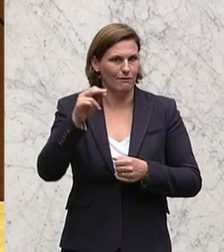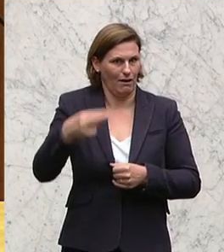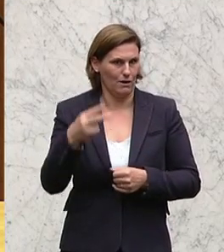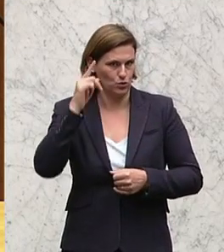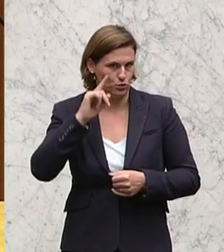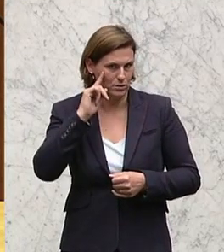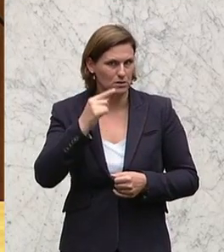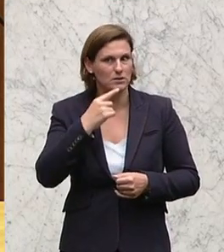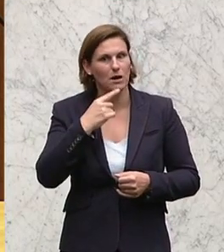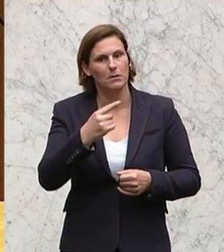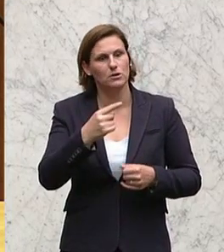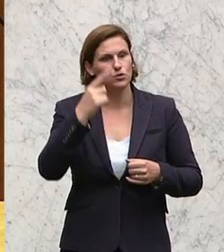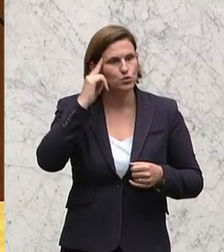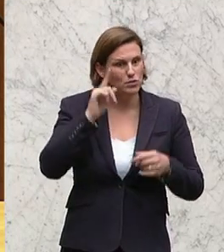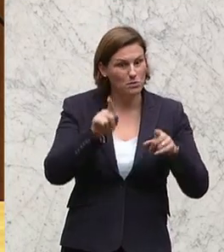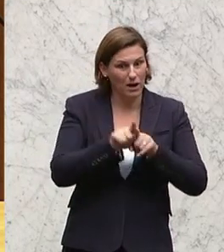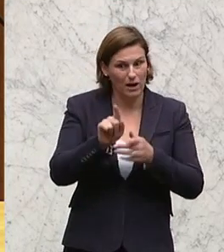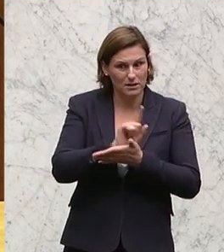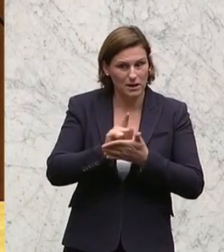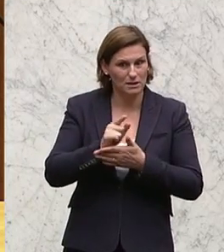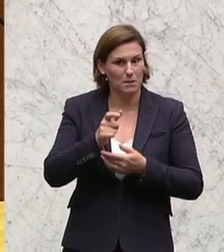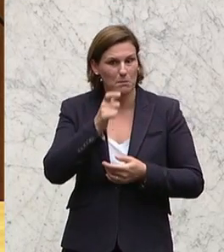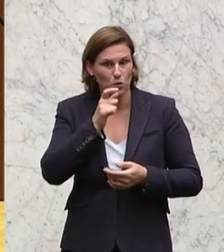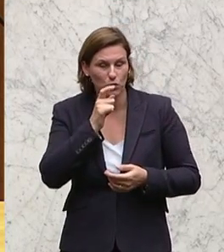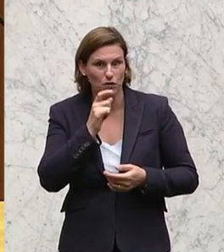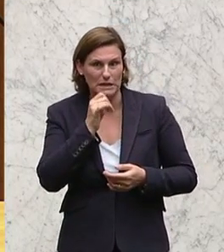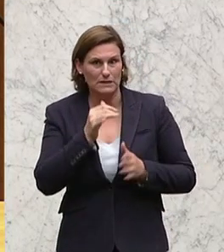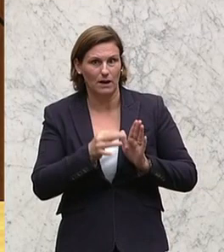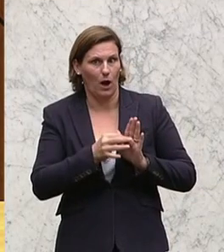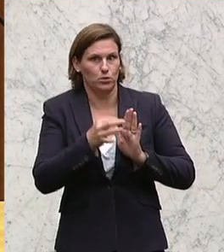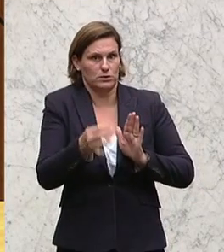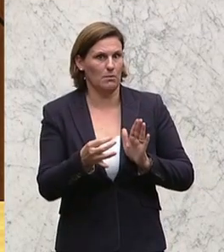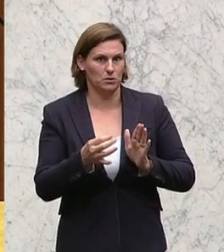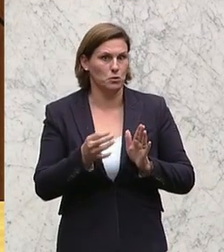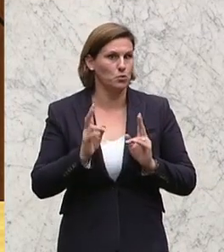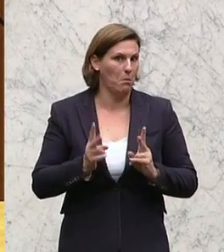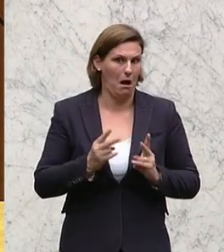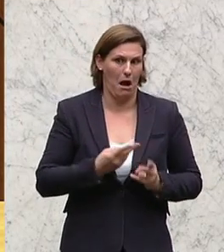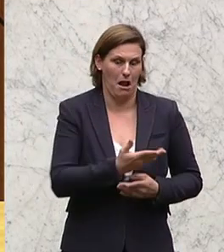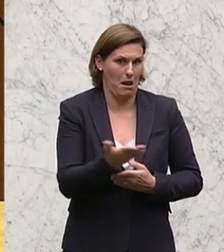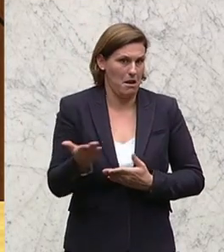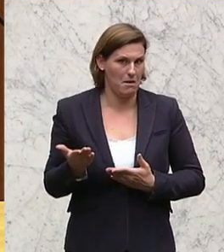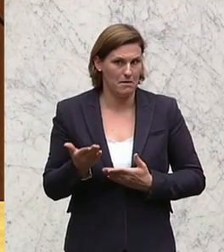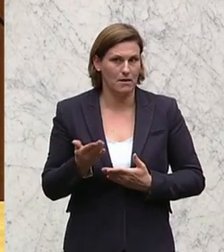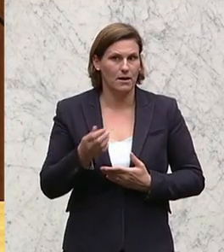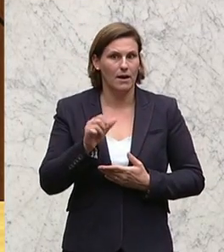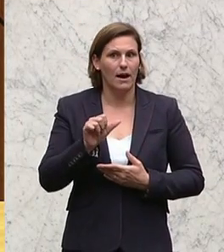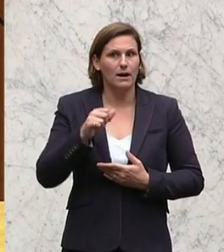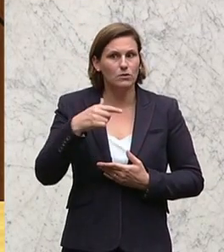Beruf ist bei Studierenden nicht die Ausnahme, sondern eher die Regel. Ja, 21